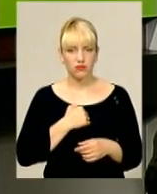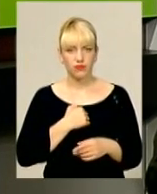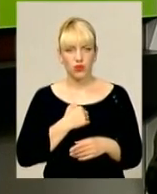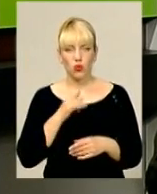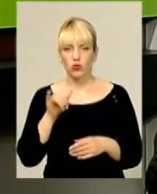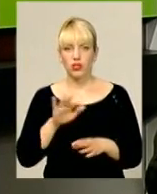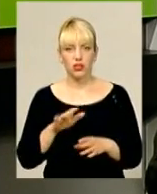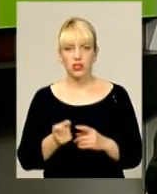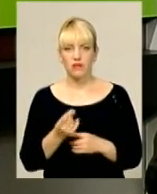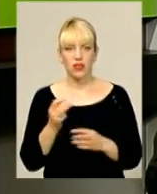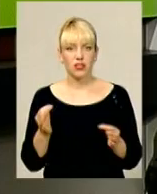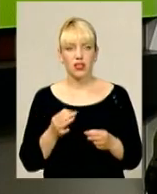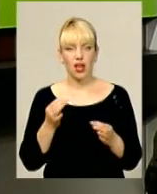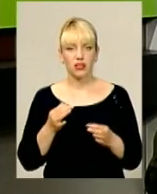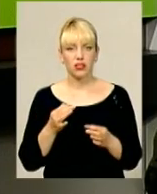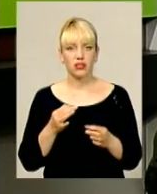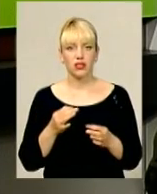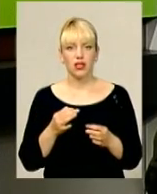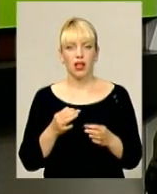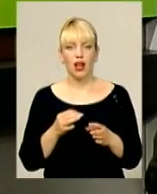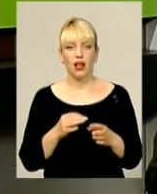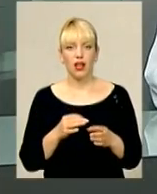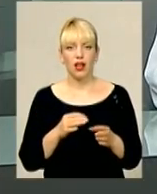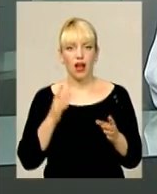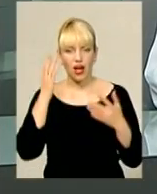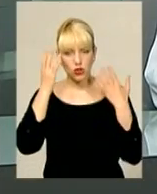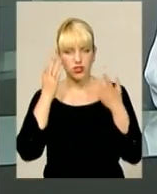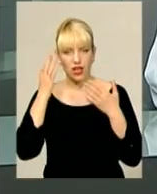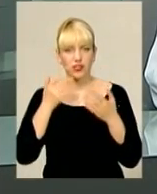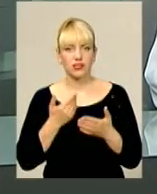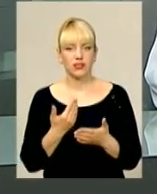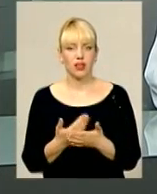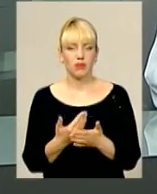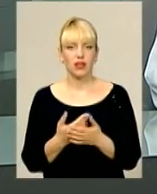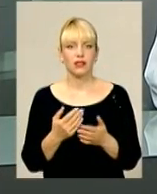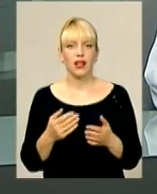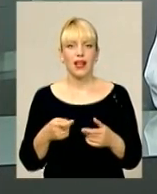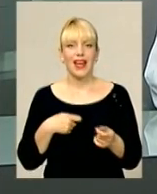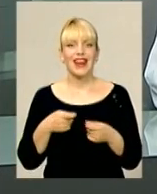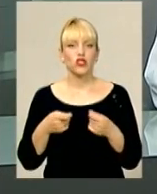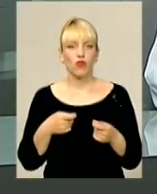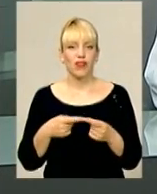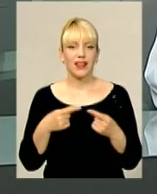з'являється ніяких асоціацій. І ті стійкі асоціації, як речовий ринок,